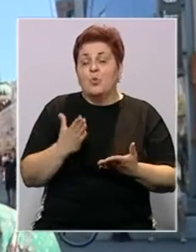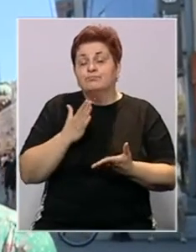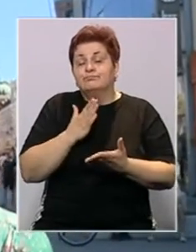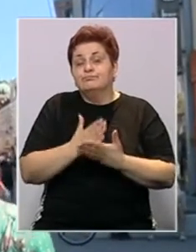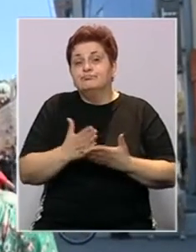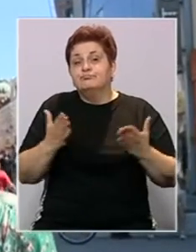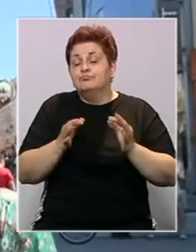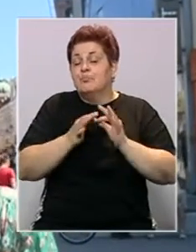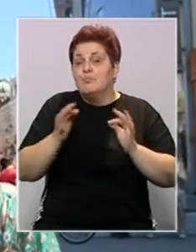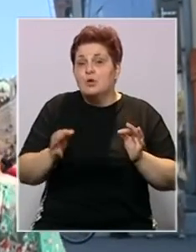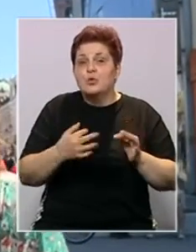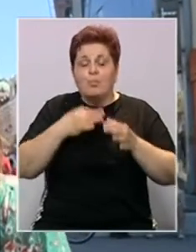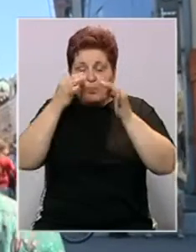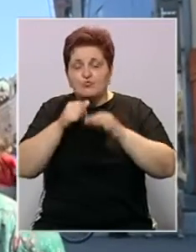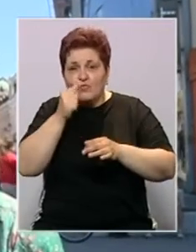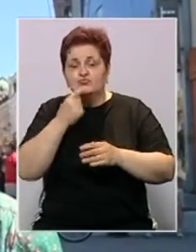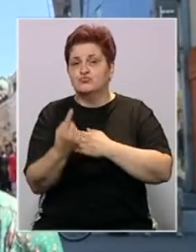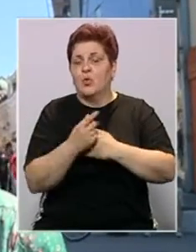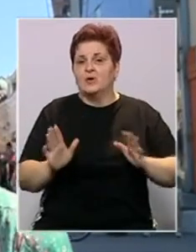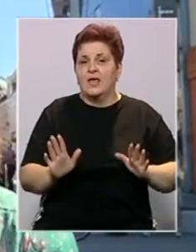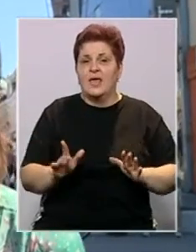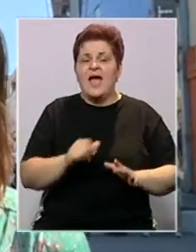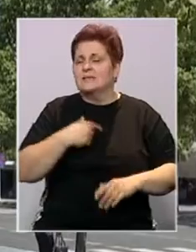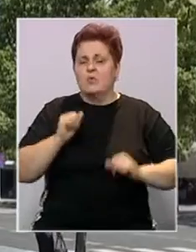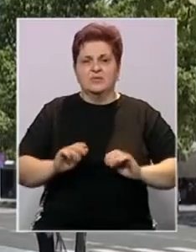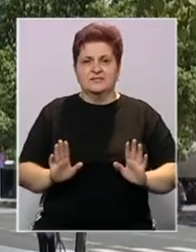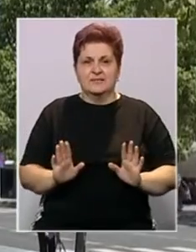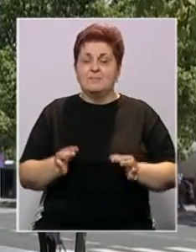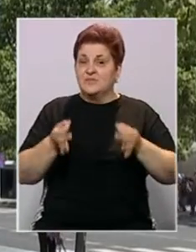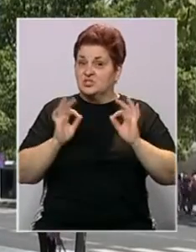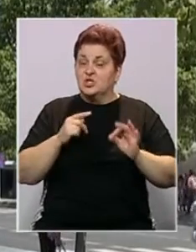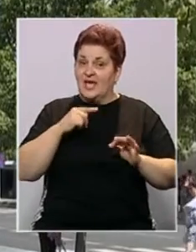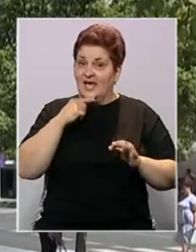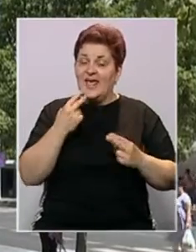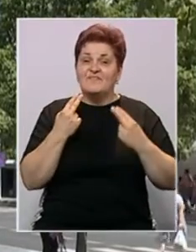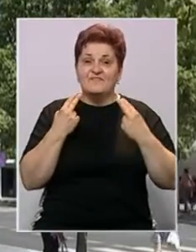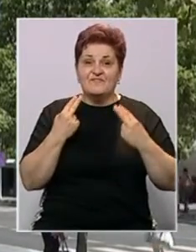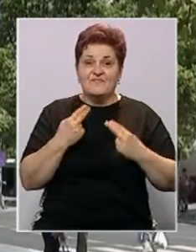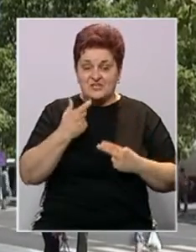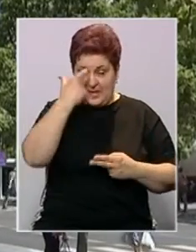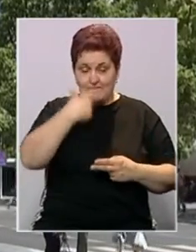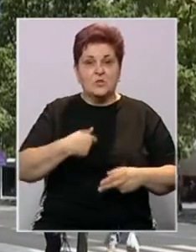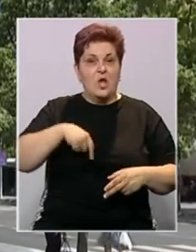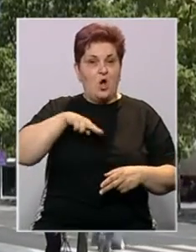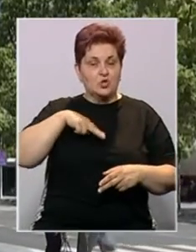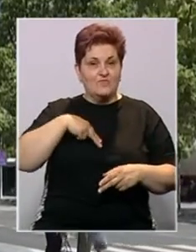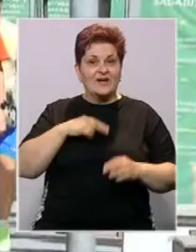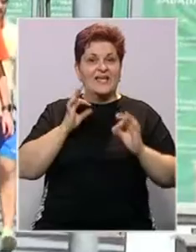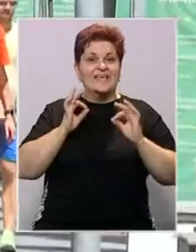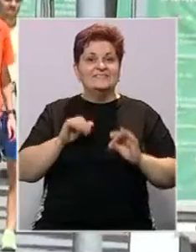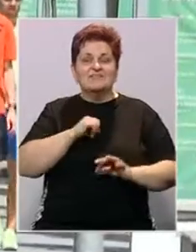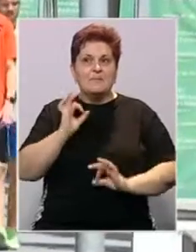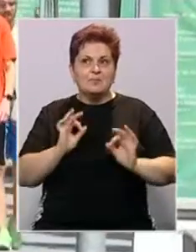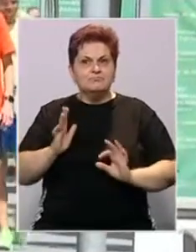mjera, pridržavaću se i to je to, znači samo disciplina. Stručnjaci poručuju da je važna individualna odgovornost. Svako sam